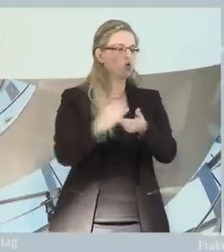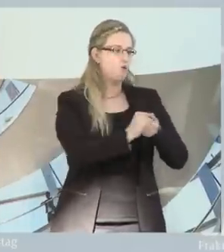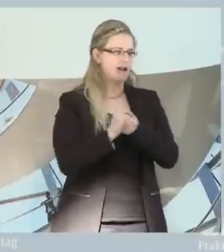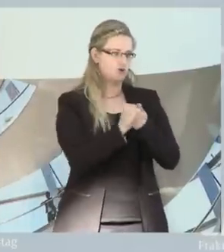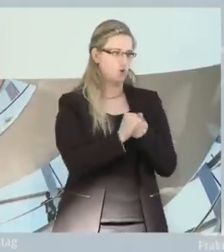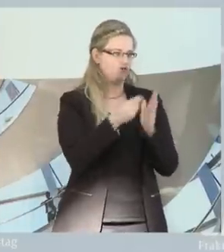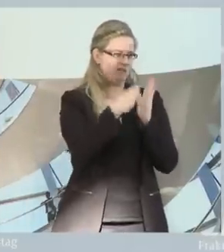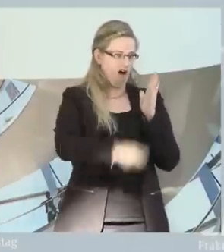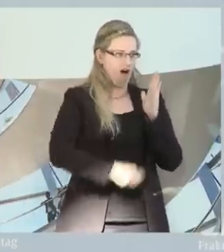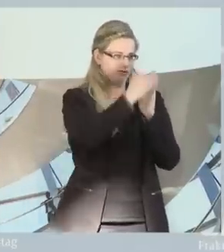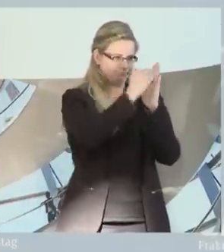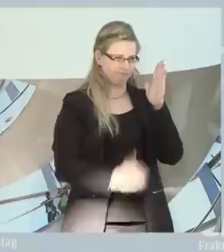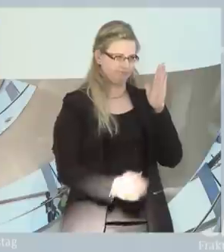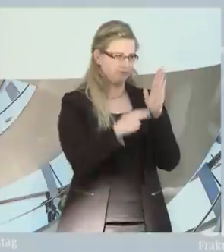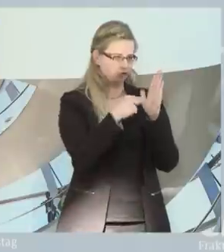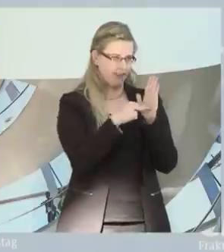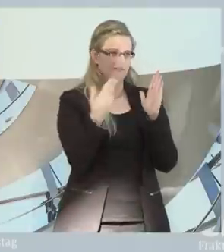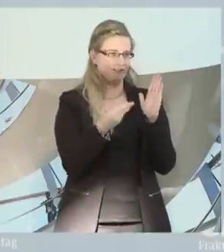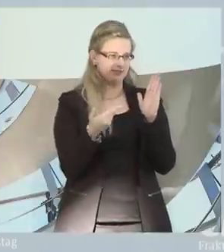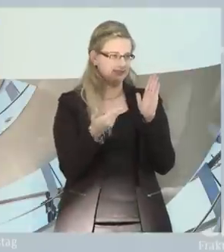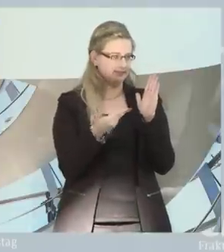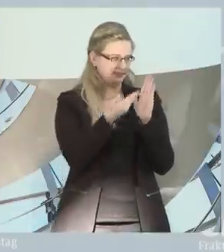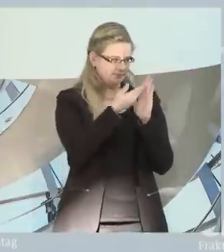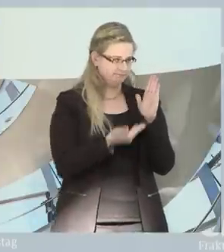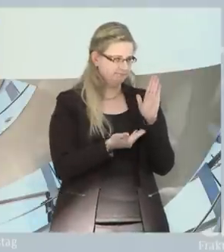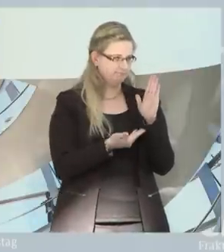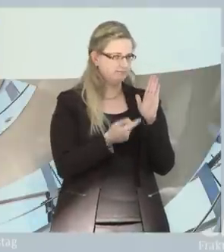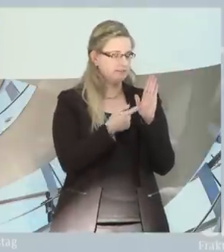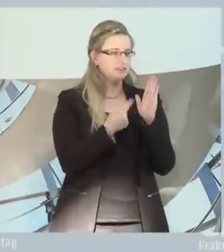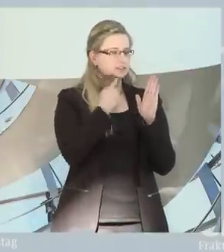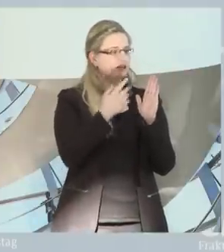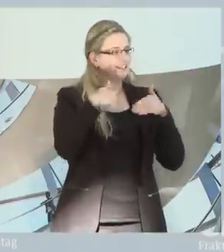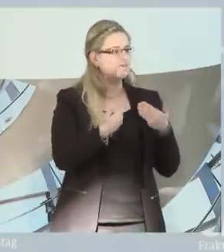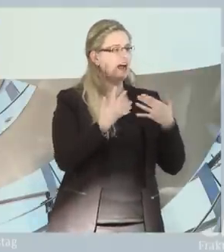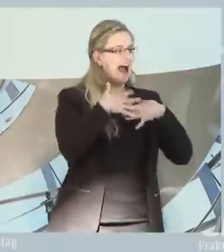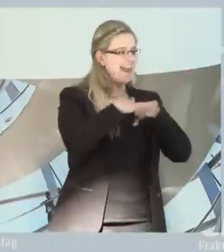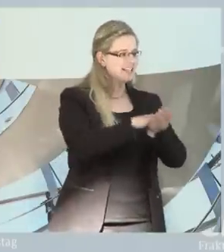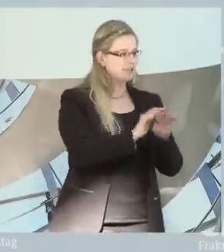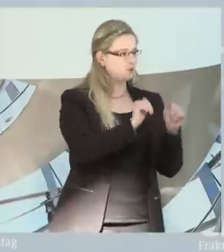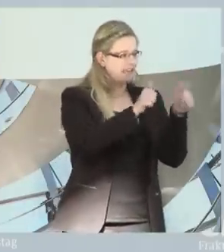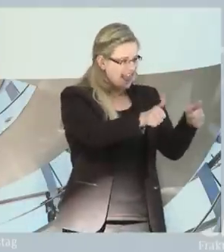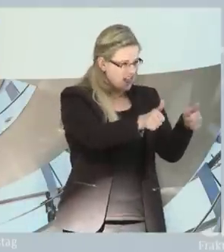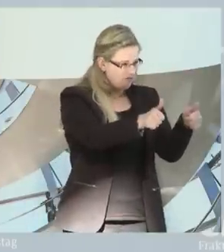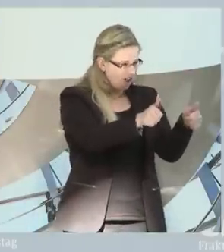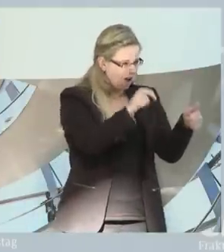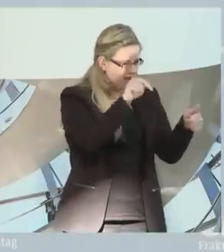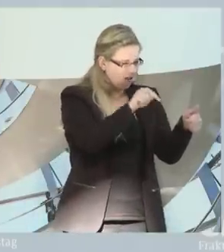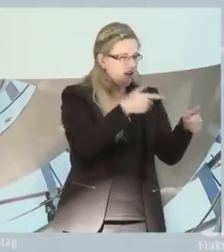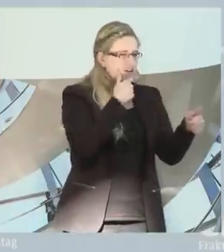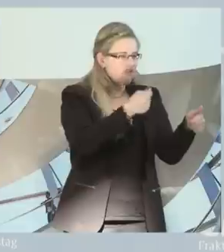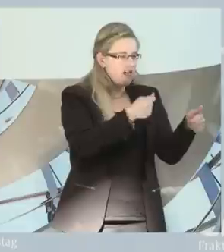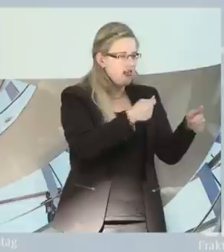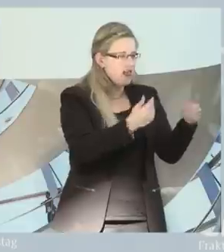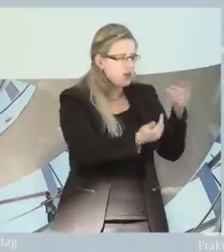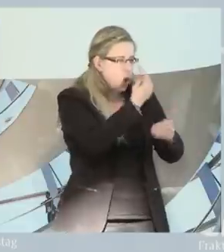in dem wir gesagt haben, dass wir die Eingliederungshilfe reformieren wollen durch die